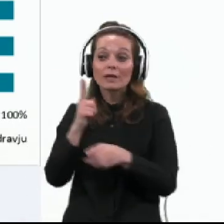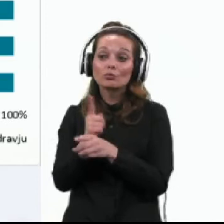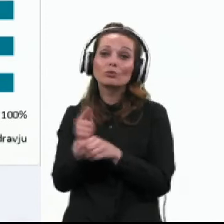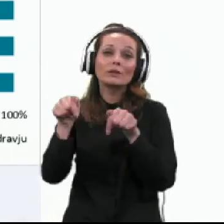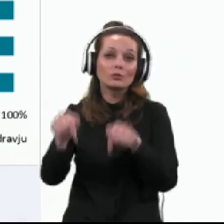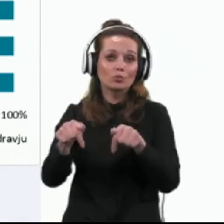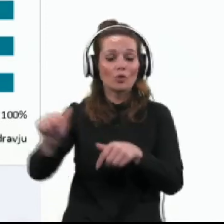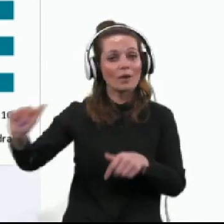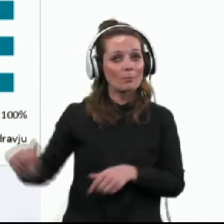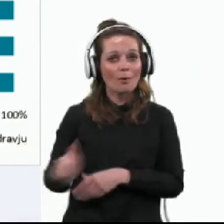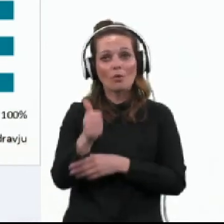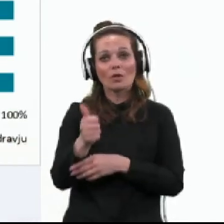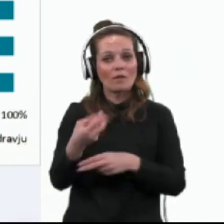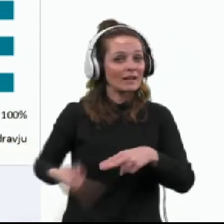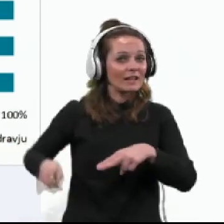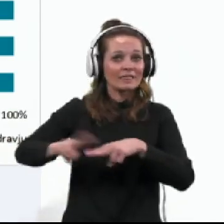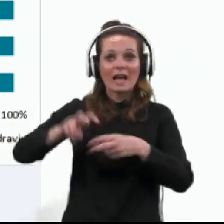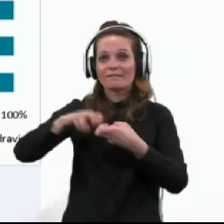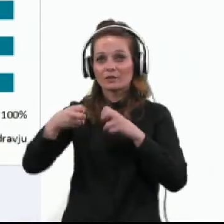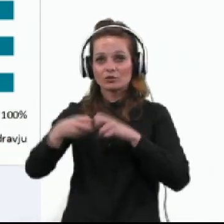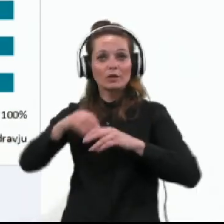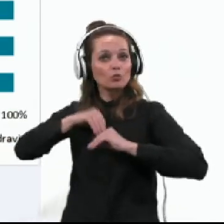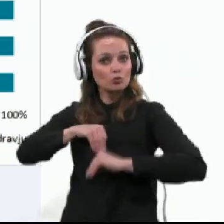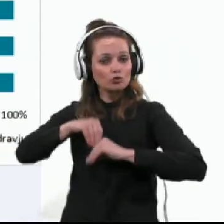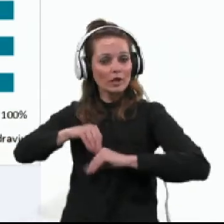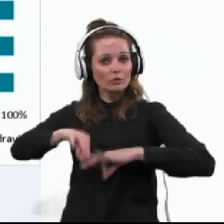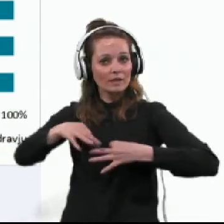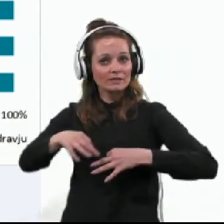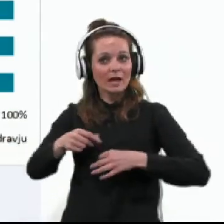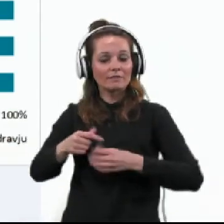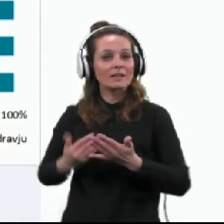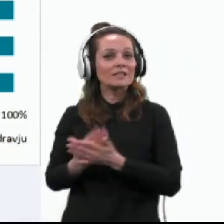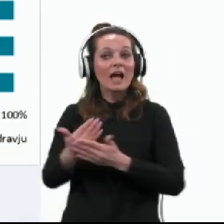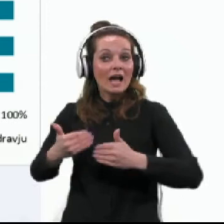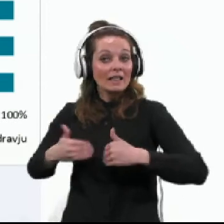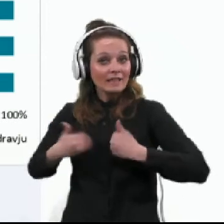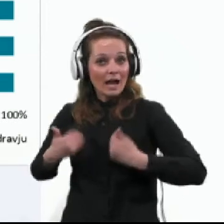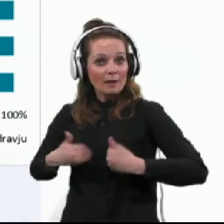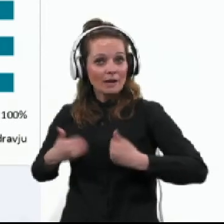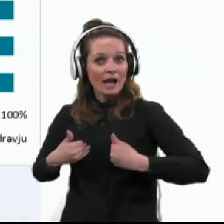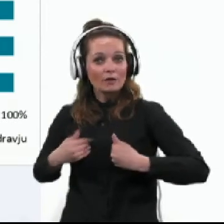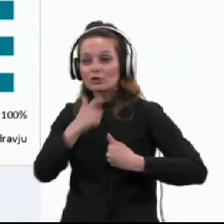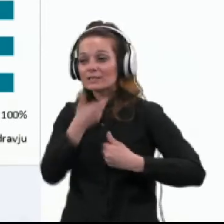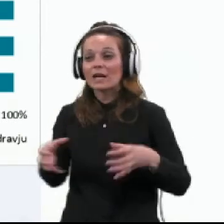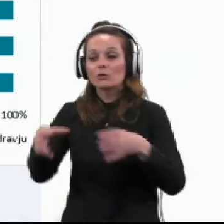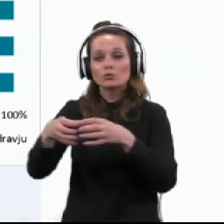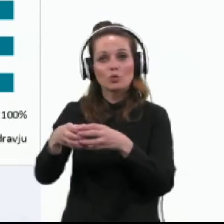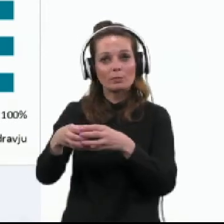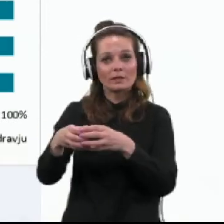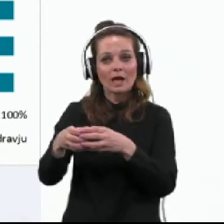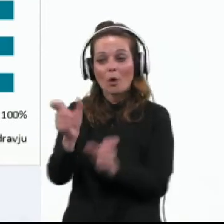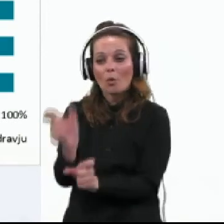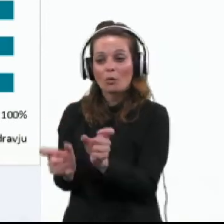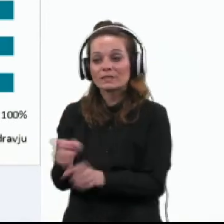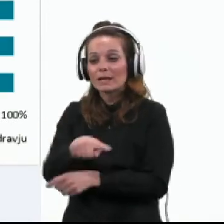tukaj ponovno največ težav z duševnim zdravjem je zaznati pri najmlajši starostni skupini oseb, pri